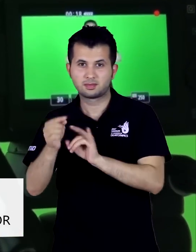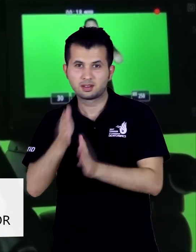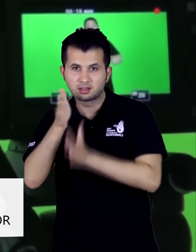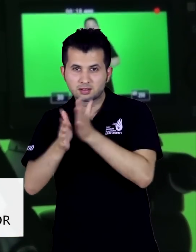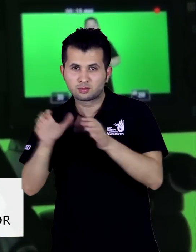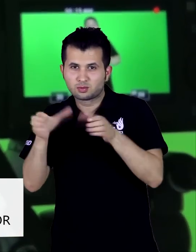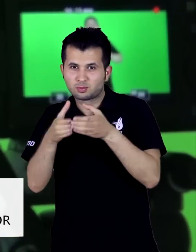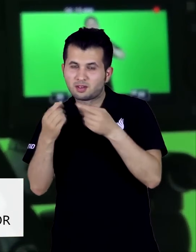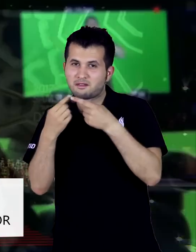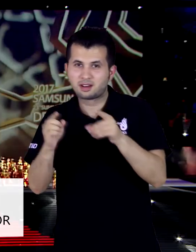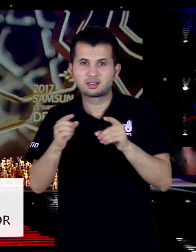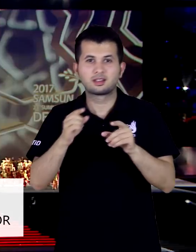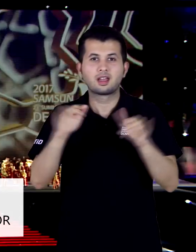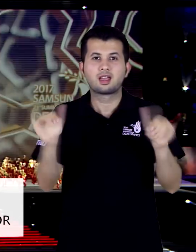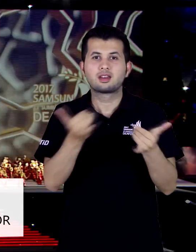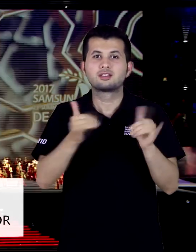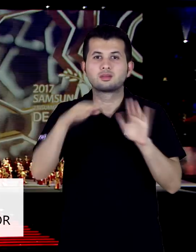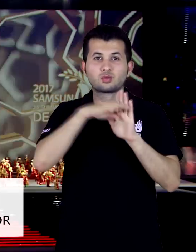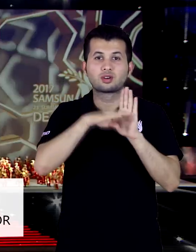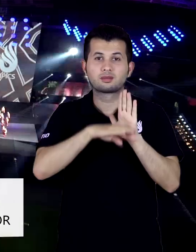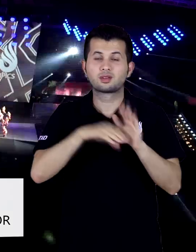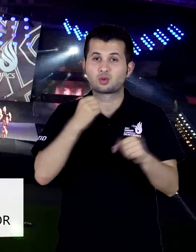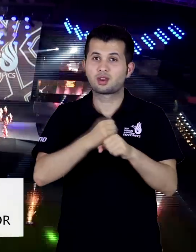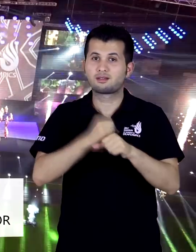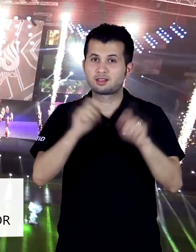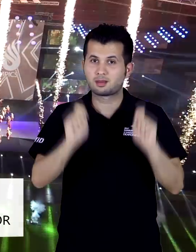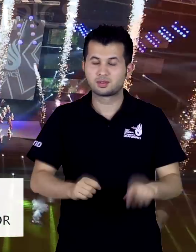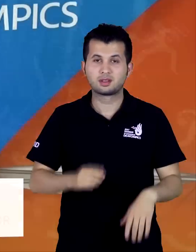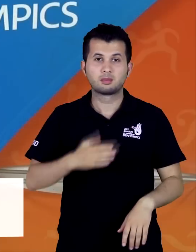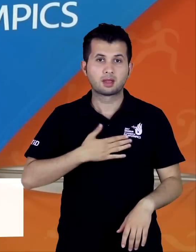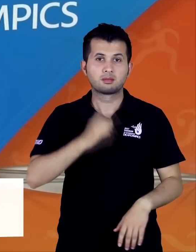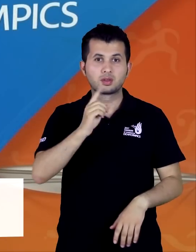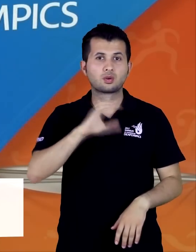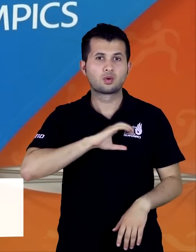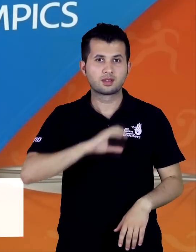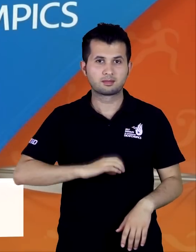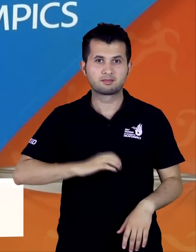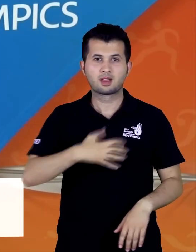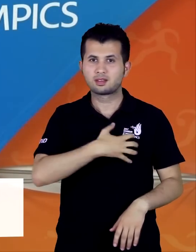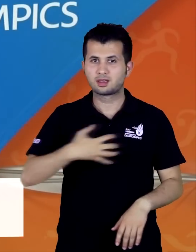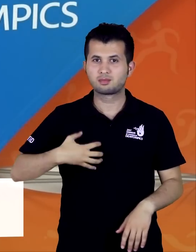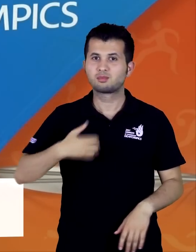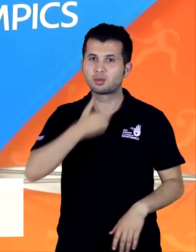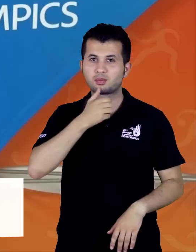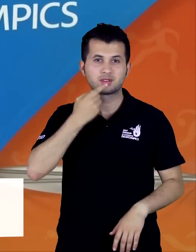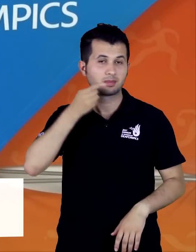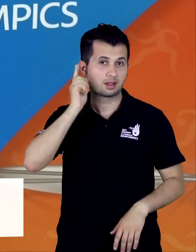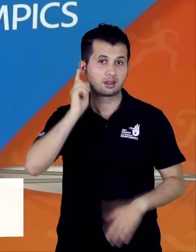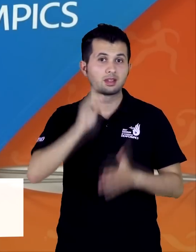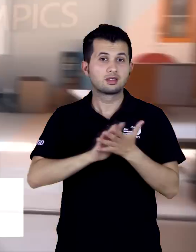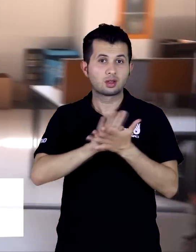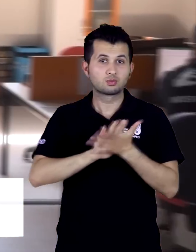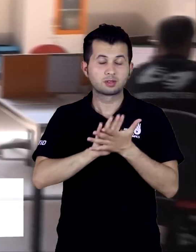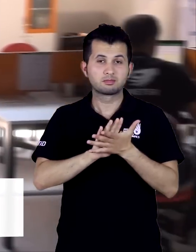meslektaşından farklı olarak eğlence programlarında da görev almış olması. Ben bir kodayım. Annem babam işitme engelli. İşaret dil